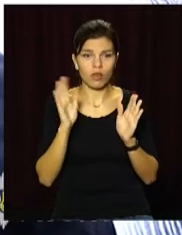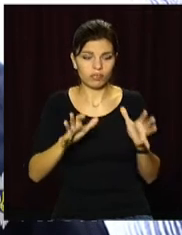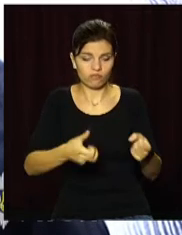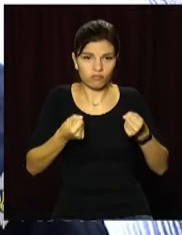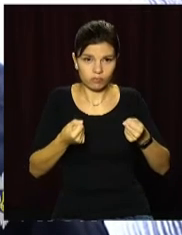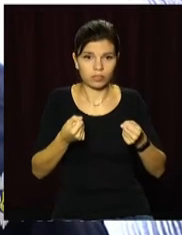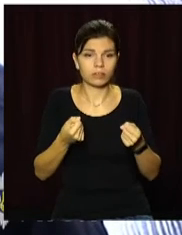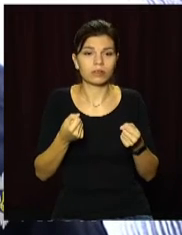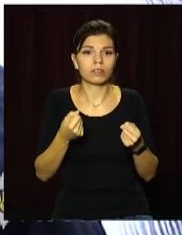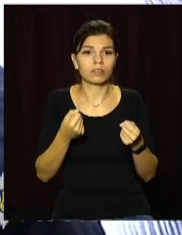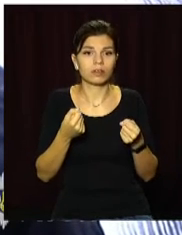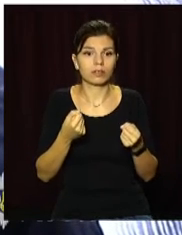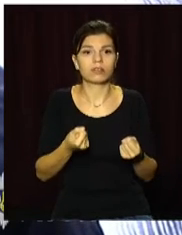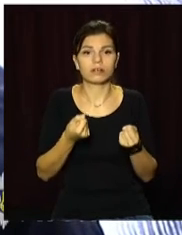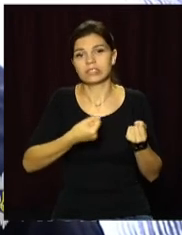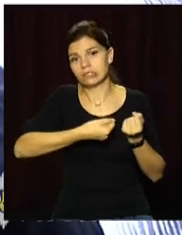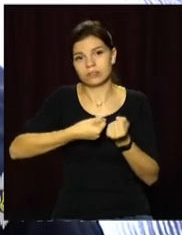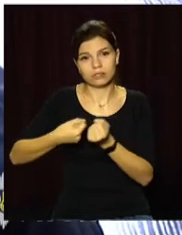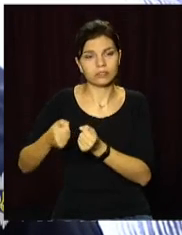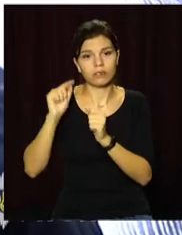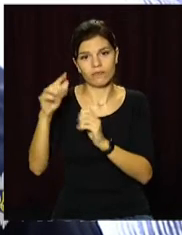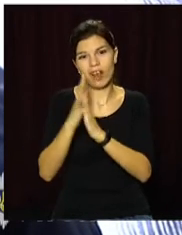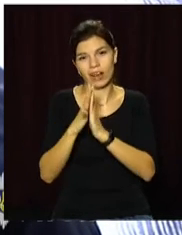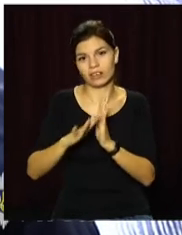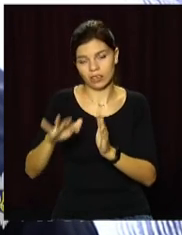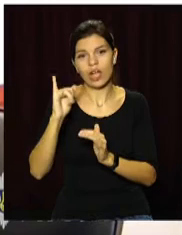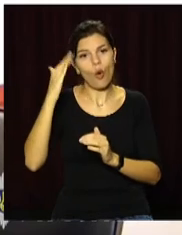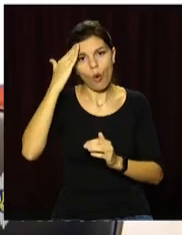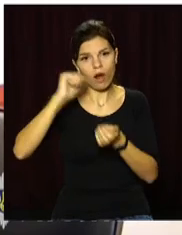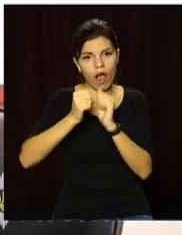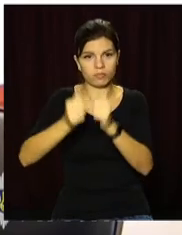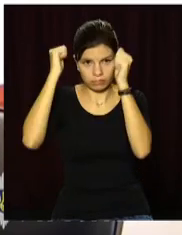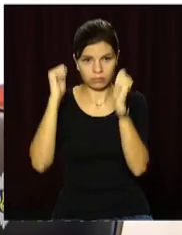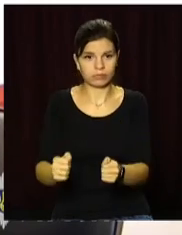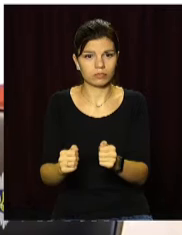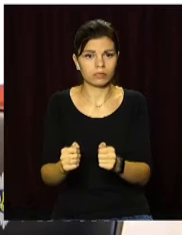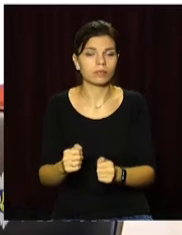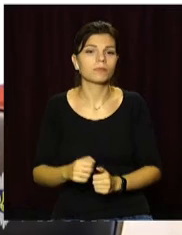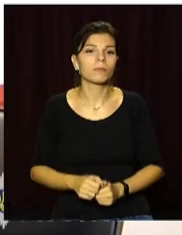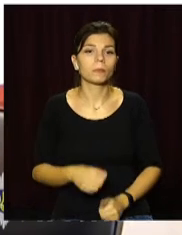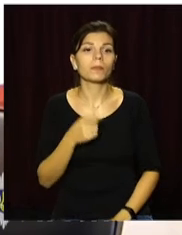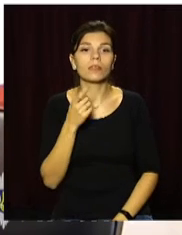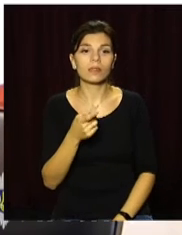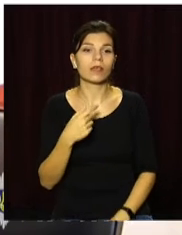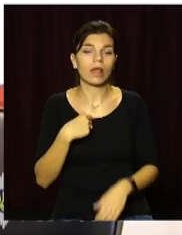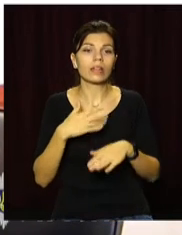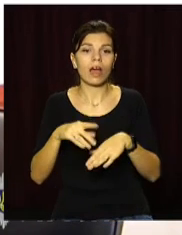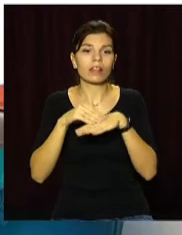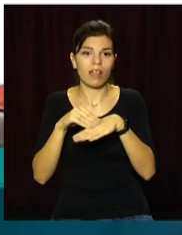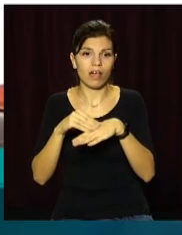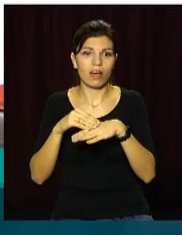туловіще, відволочив у посадку і кинул камінь на голову. Далі він продовжував нанесити їй тілесні ушкодження